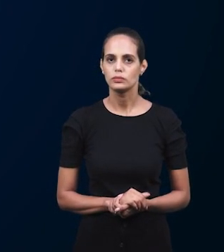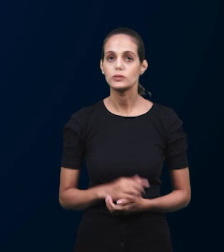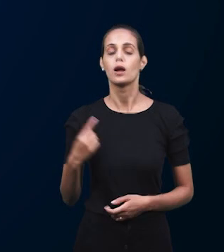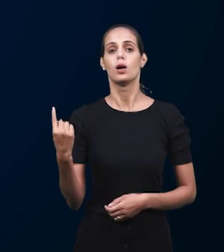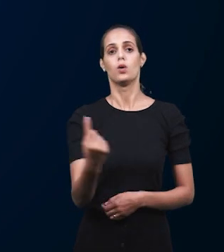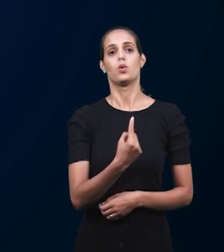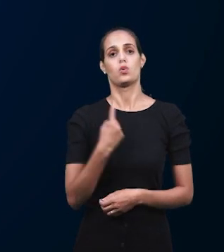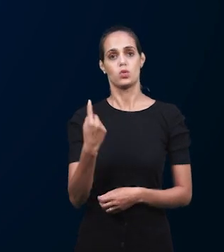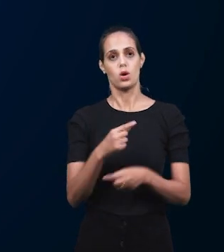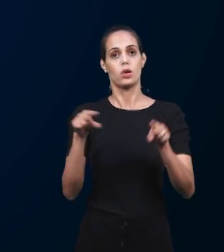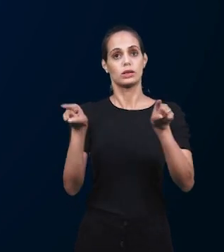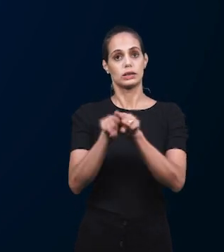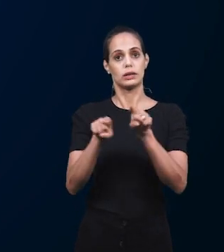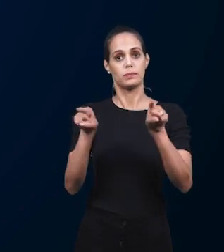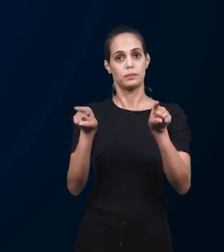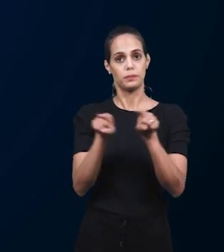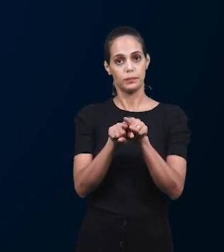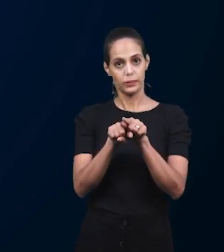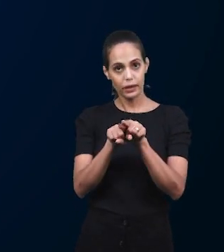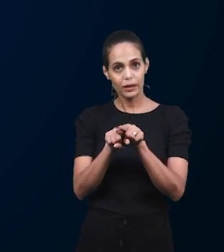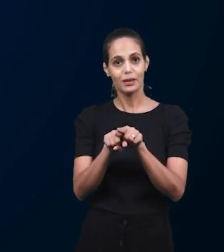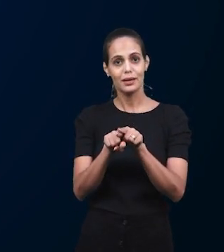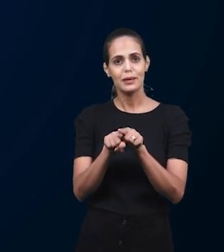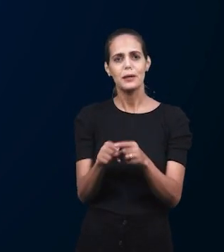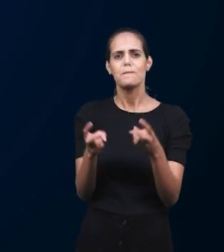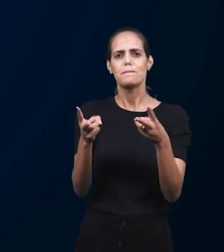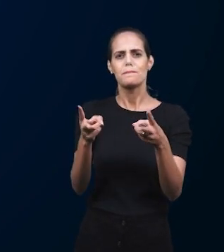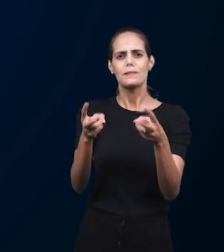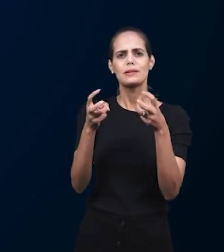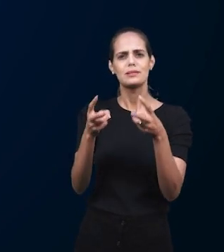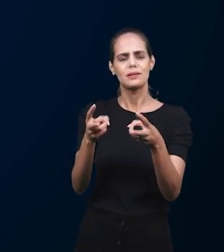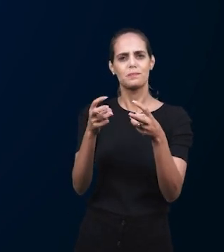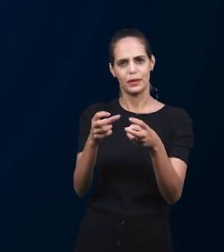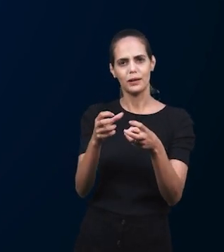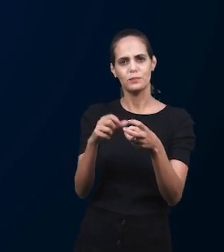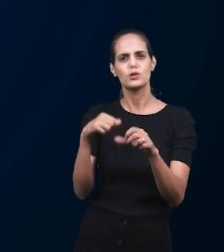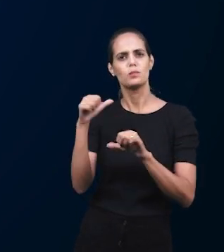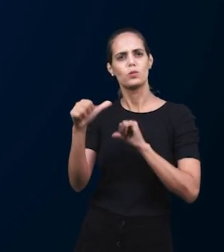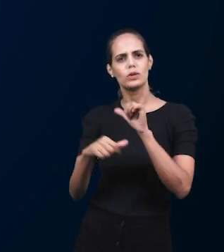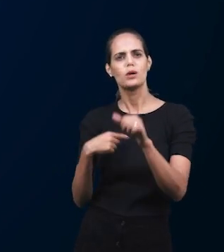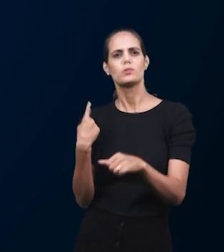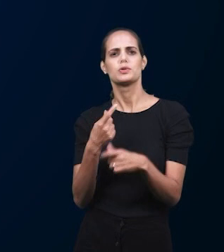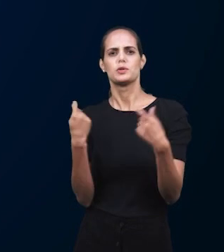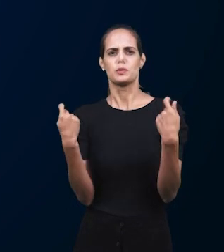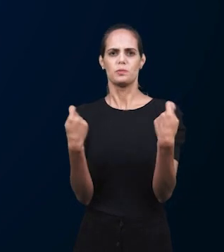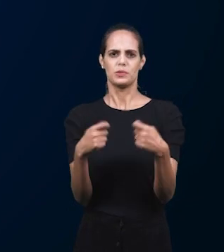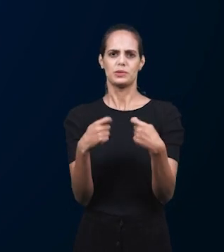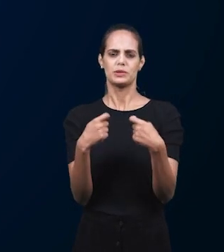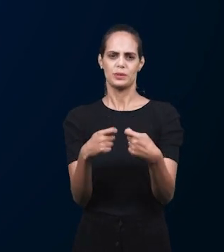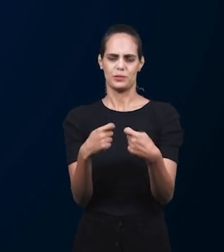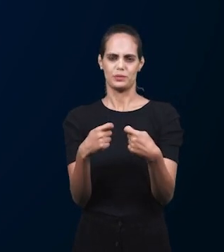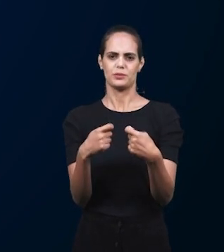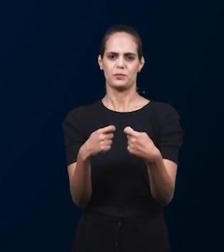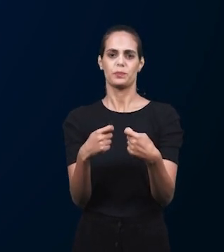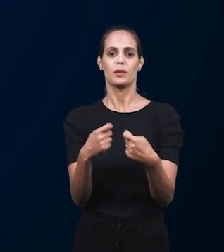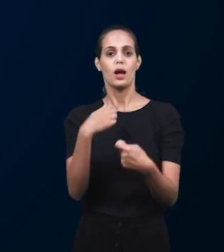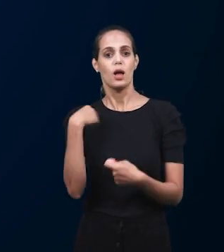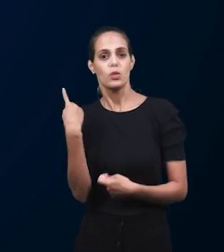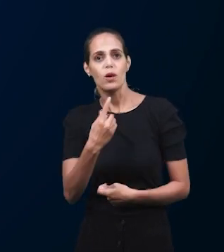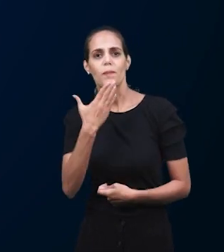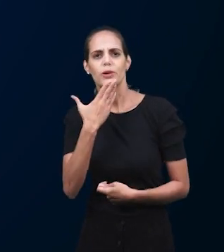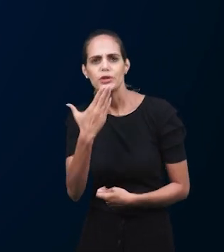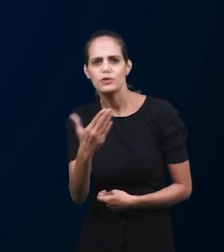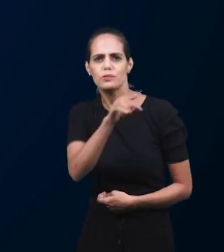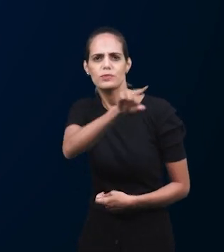передаем, звоним пасторам, записываем и передаем, потому что нам очень сложно